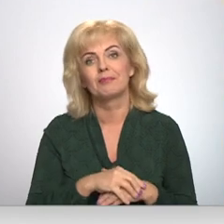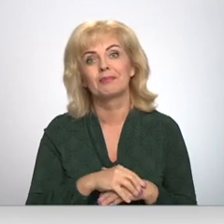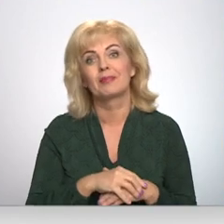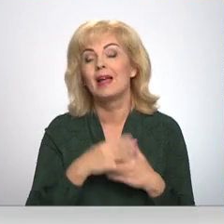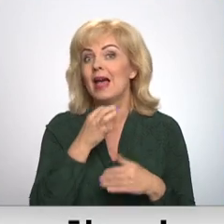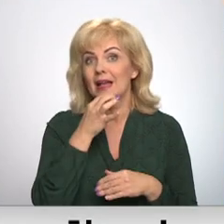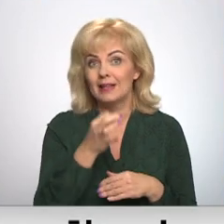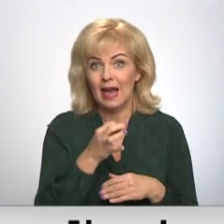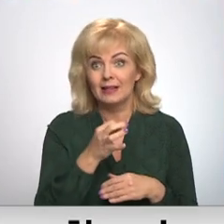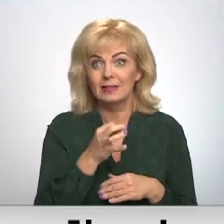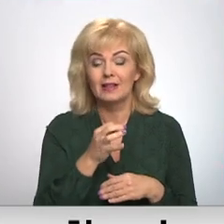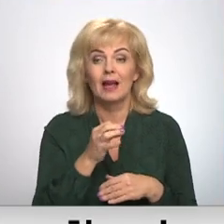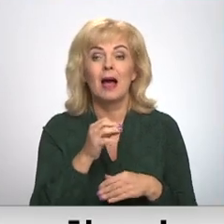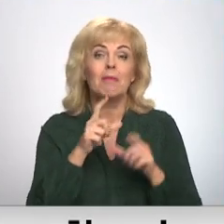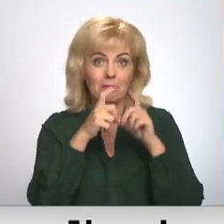Teiksim, maska traucē.